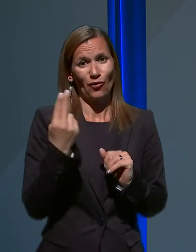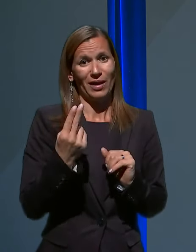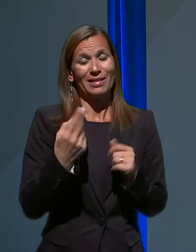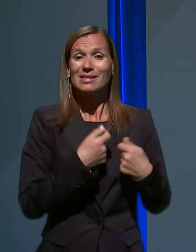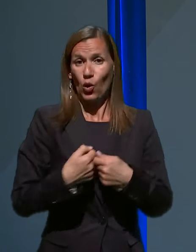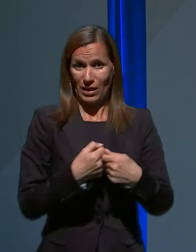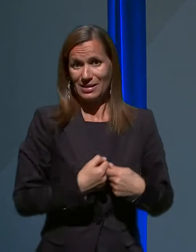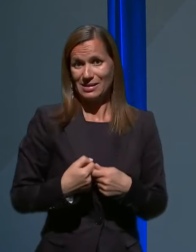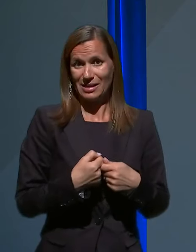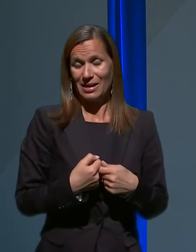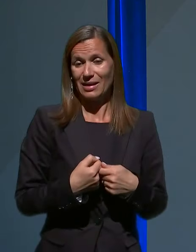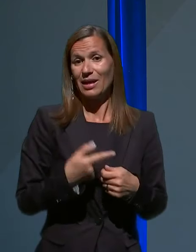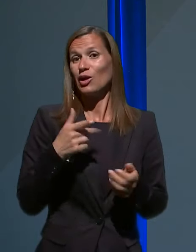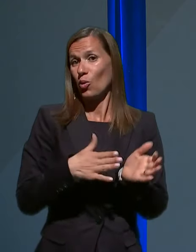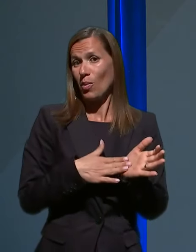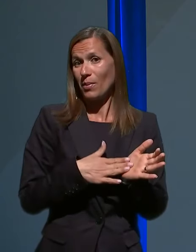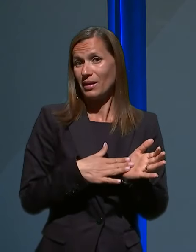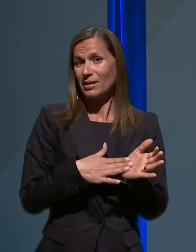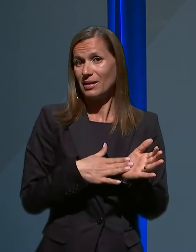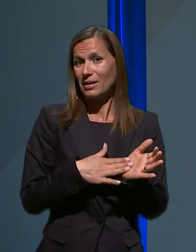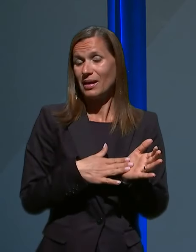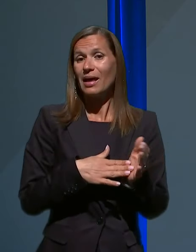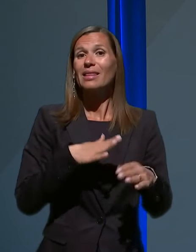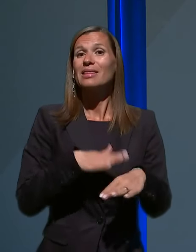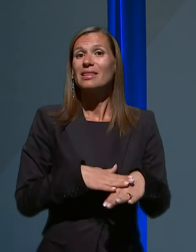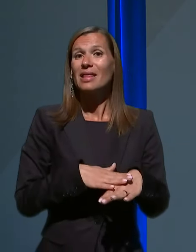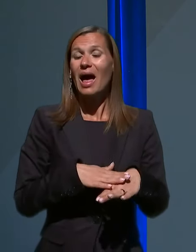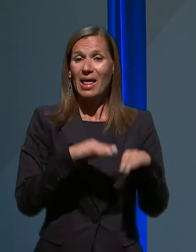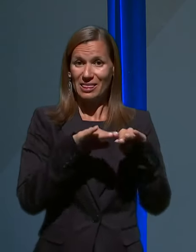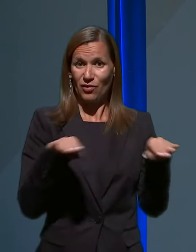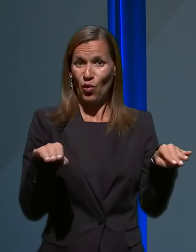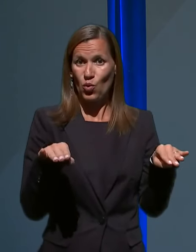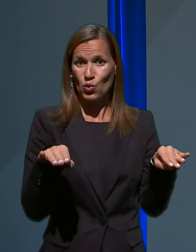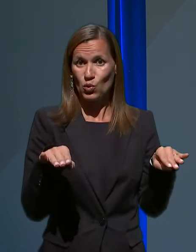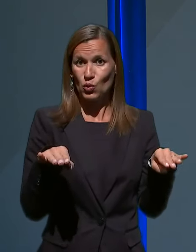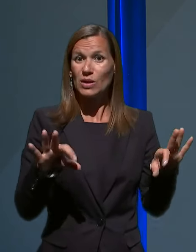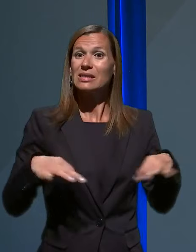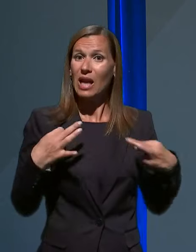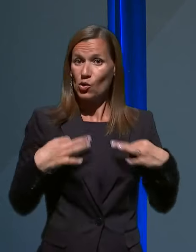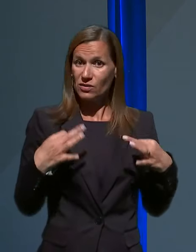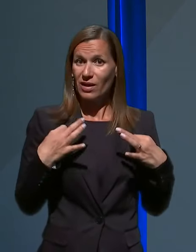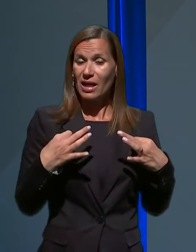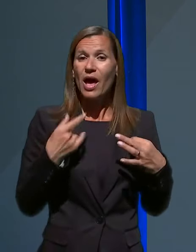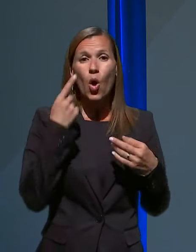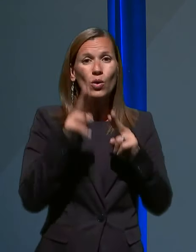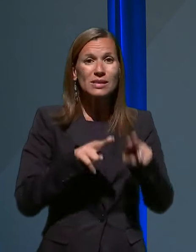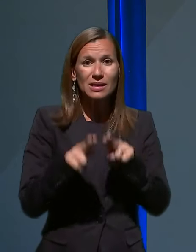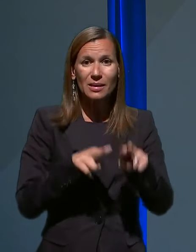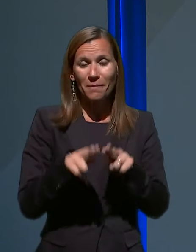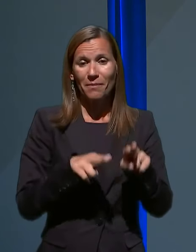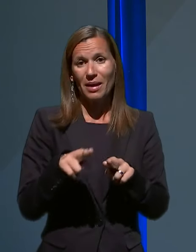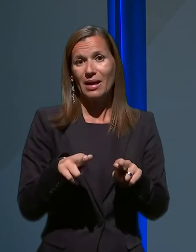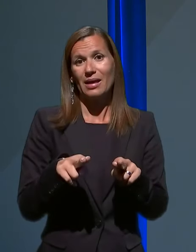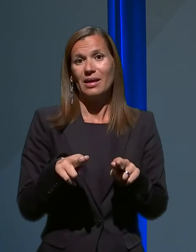Namreč na nivoju zdravstvene oskrbe smo